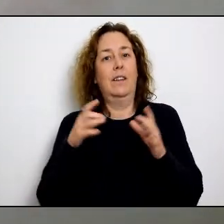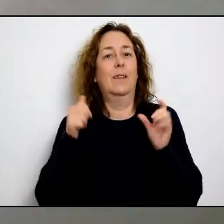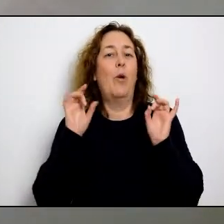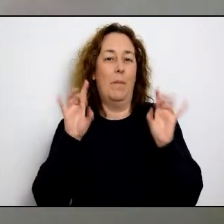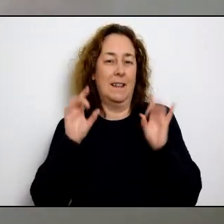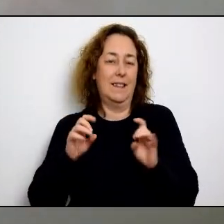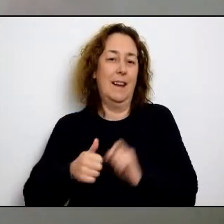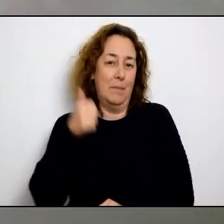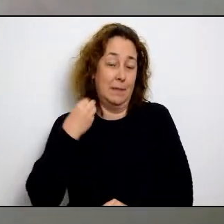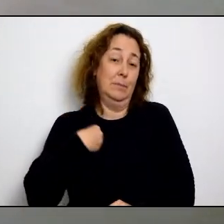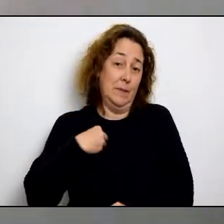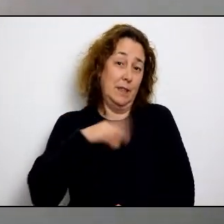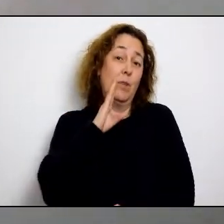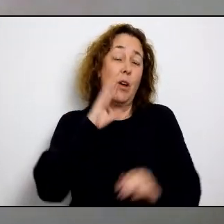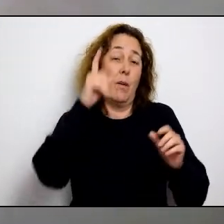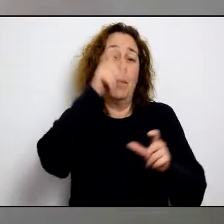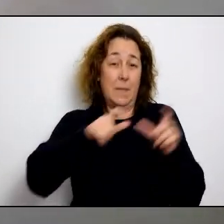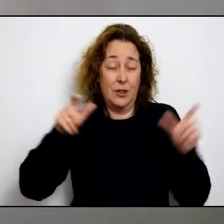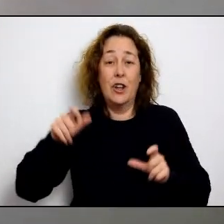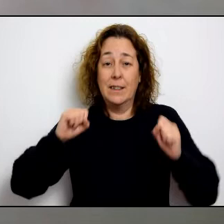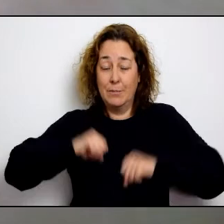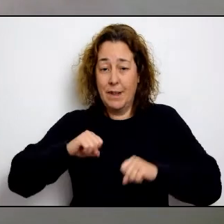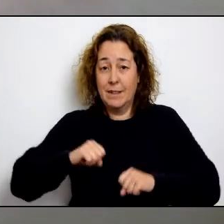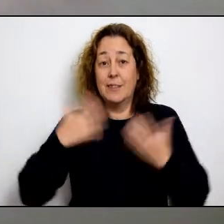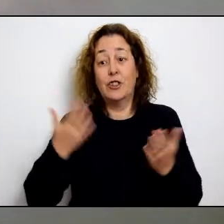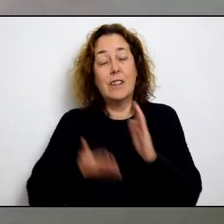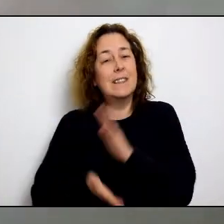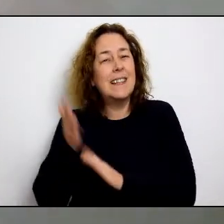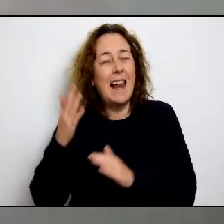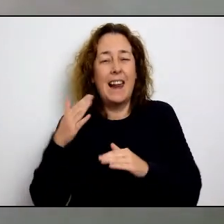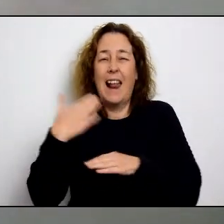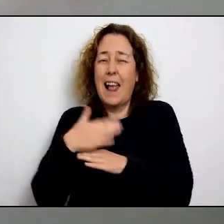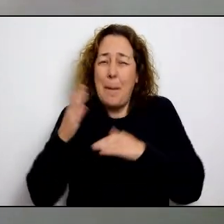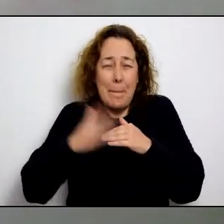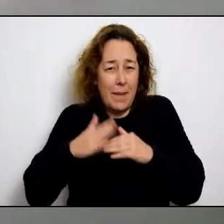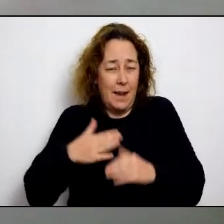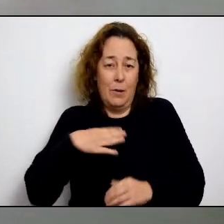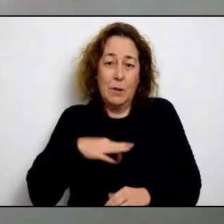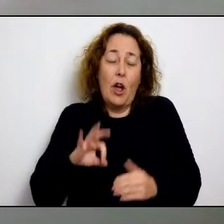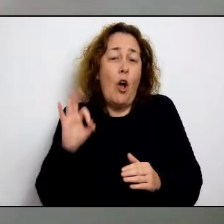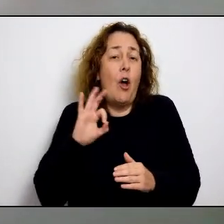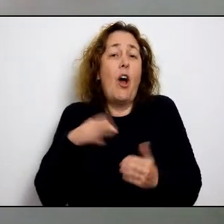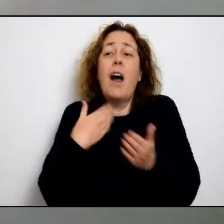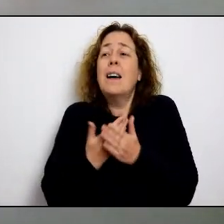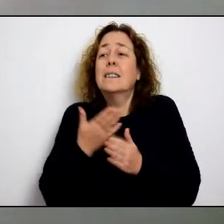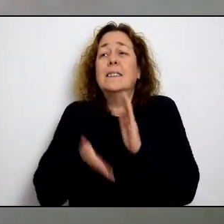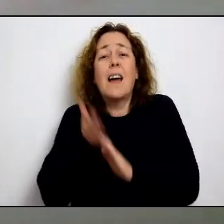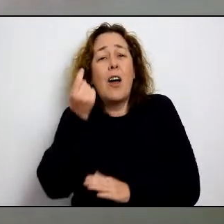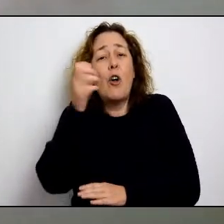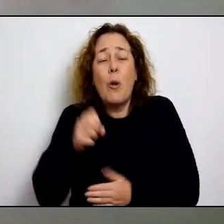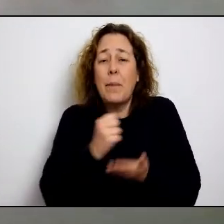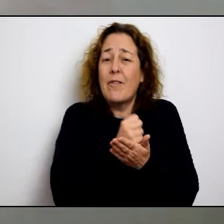principal, major confinament, especialment d'aquells col·lectius més vulnerables entre els quals sabem que es troben les nostres persones majors.